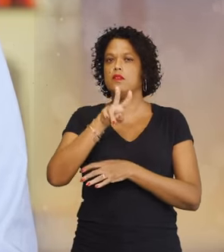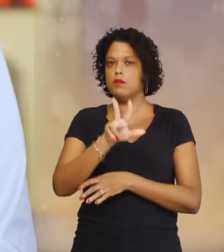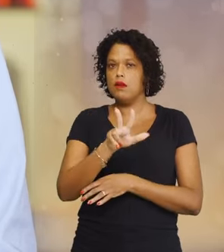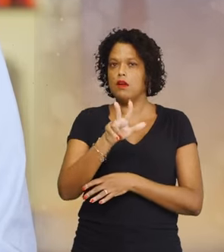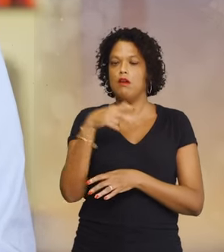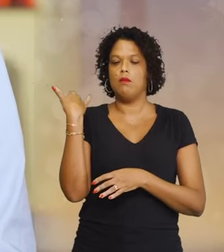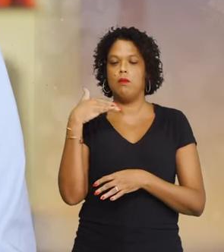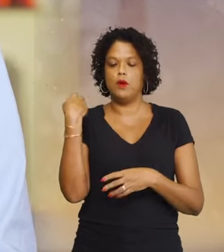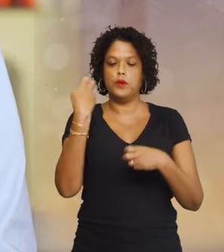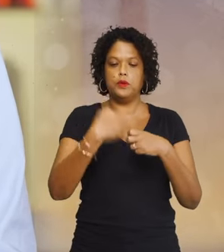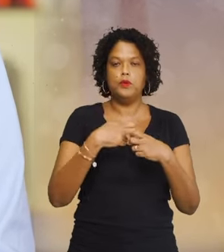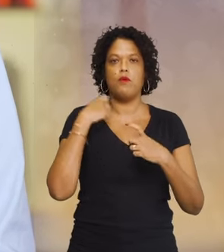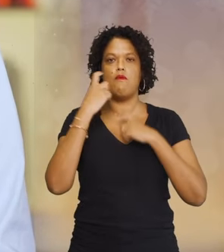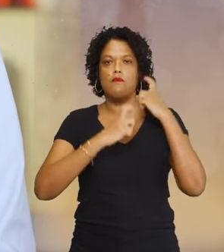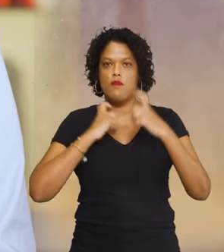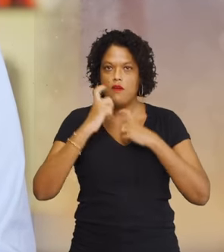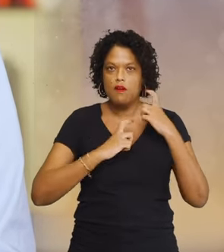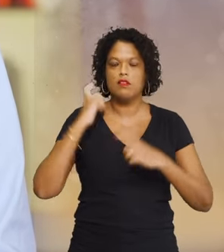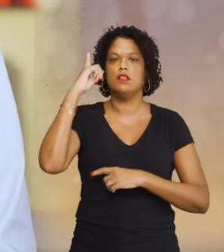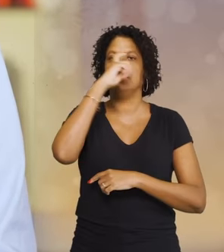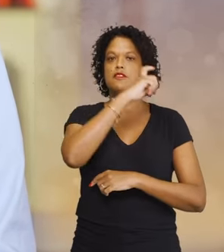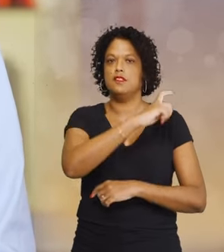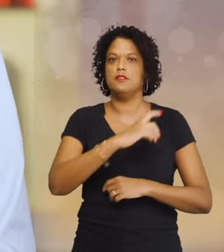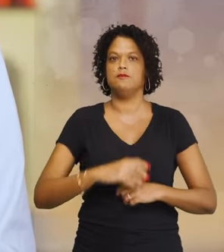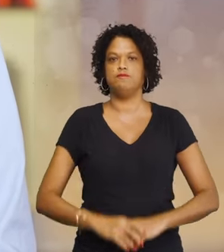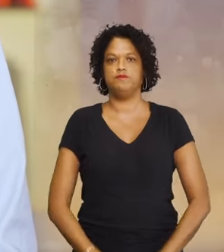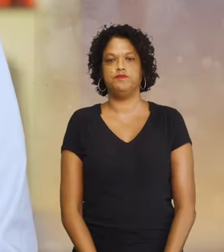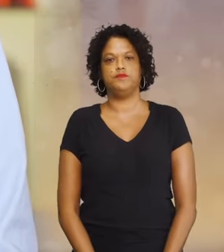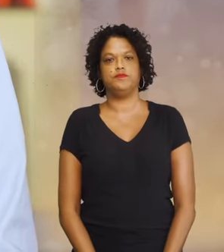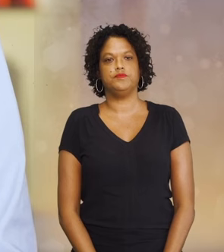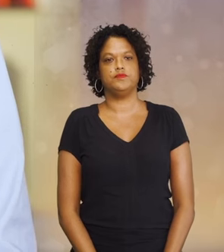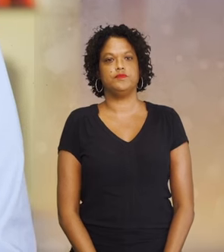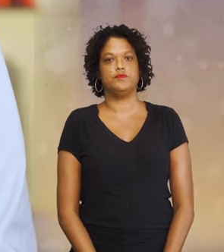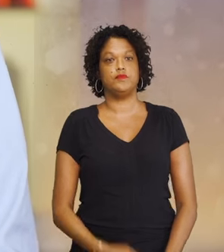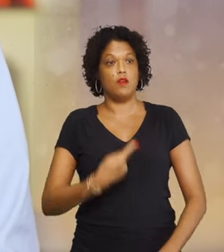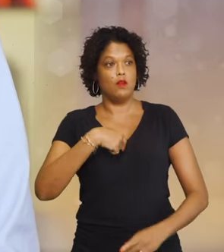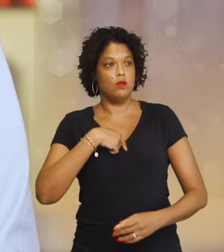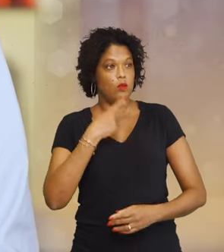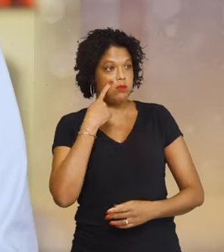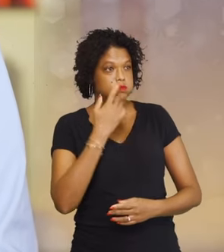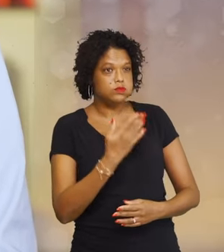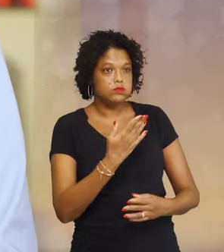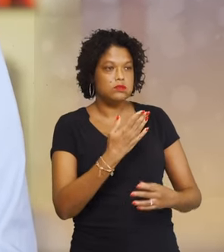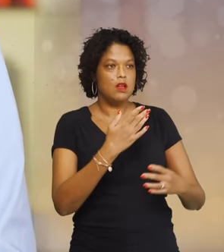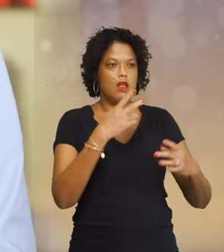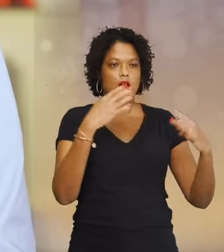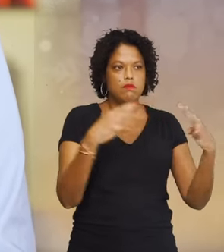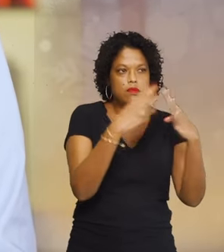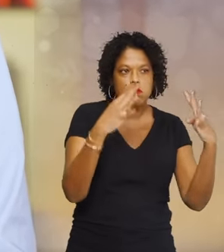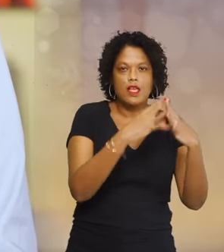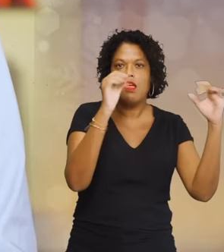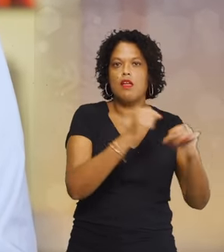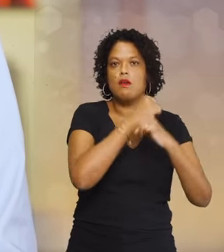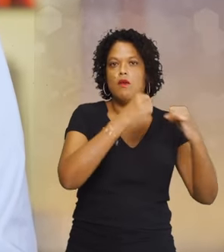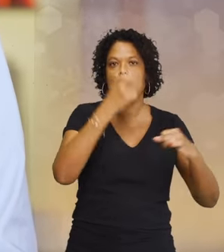dure, violente et difficile. Nous avons été témoins d'une guerre incroyable